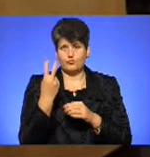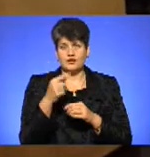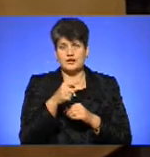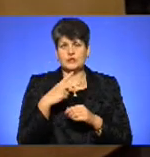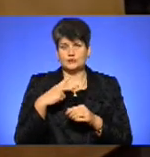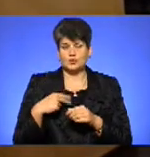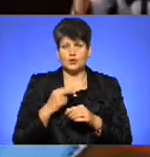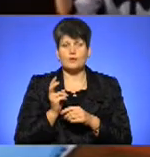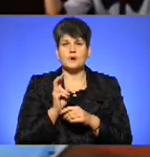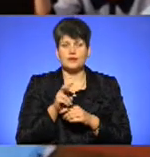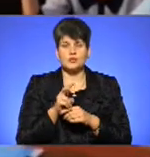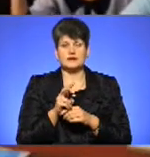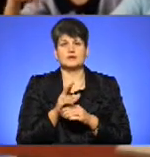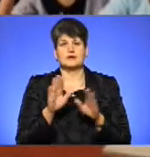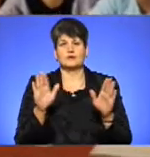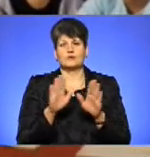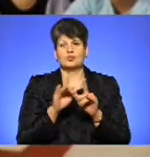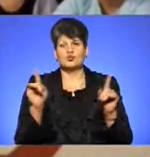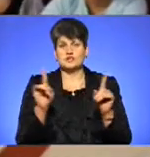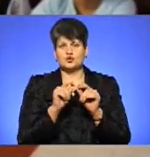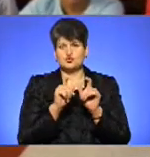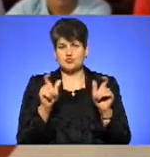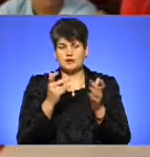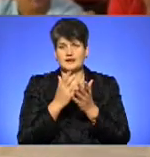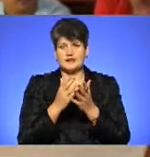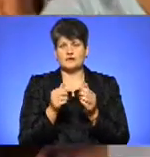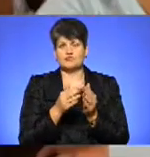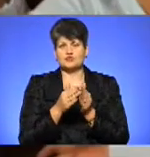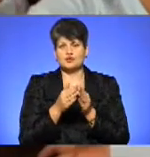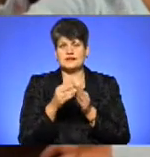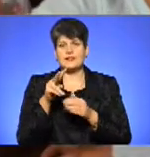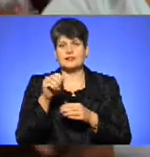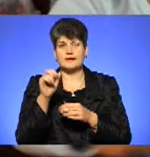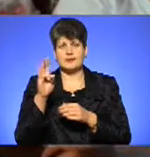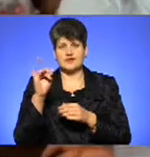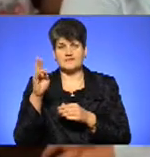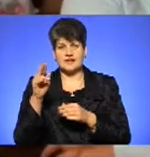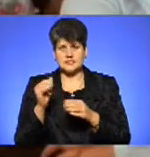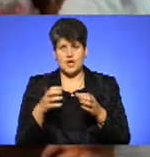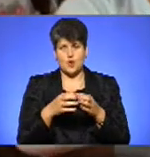доньок ходили на уроки вокалу до музичної школи, яка знаходиться у сусідній Лановецькій громаді.